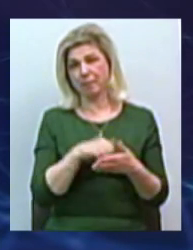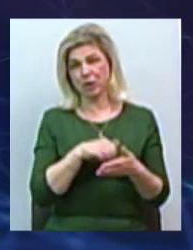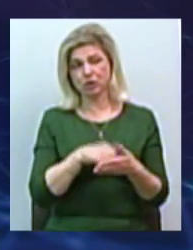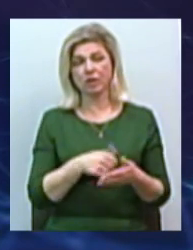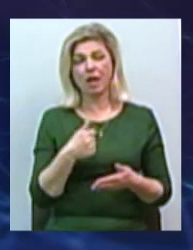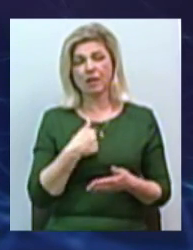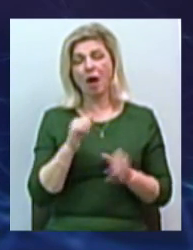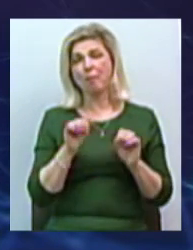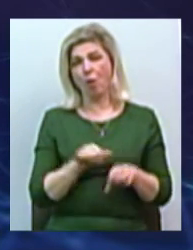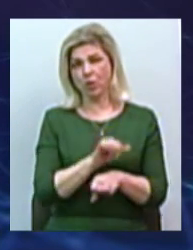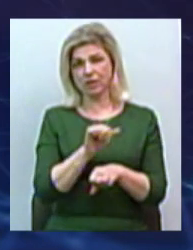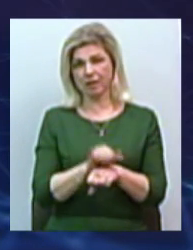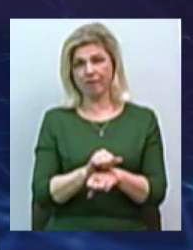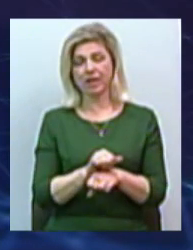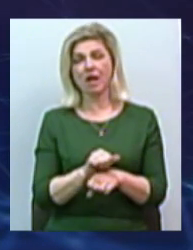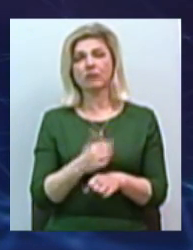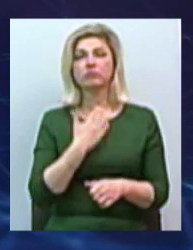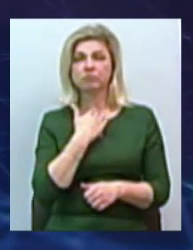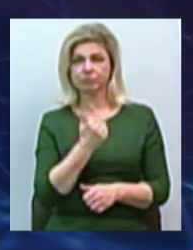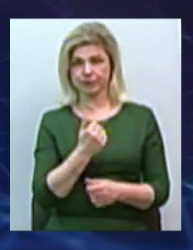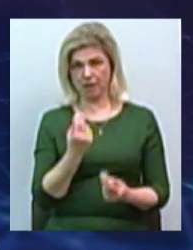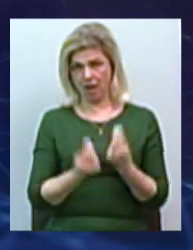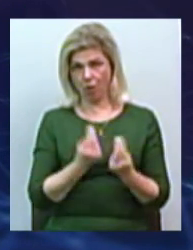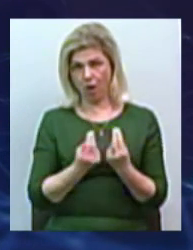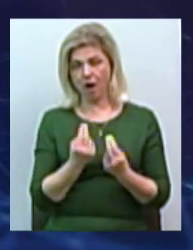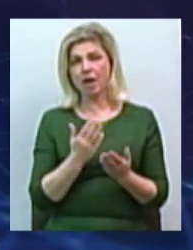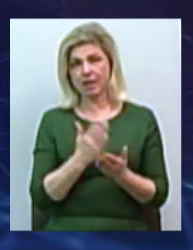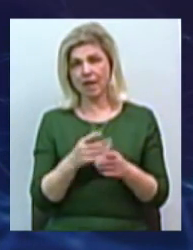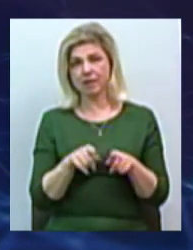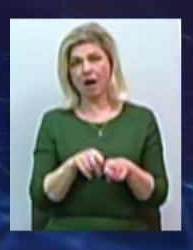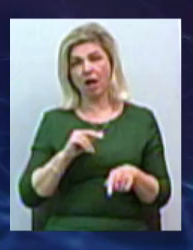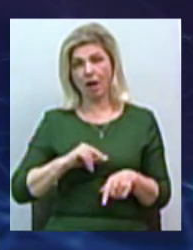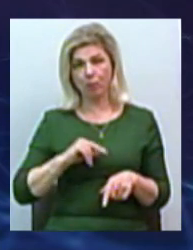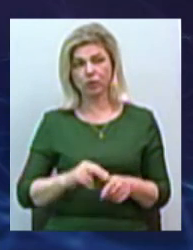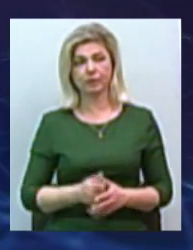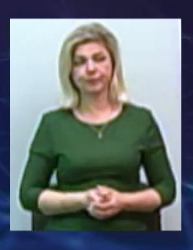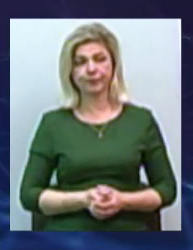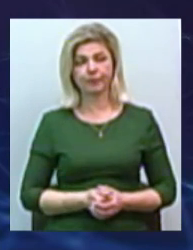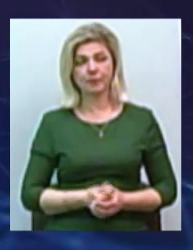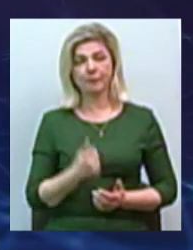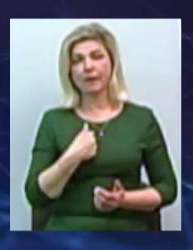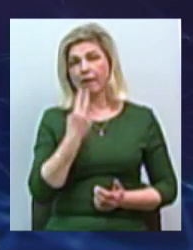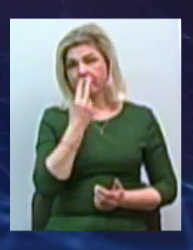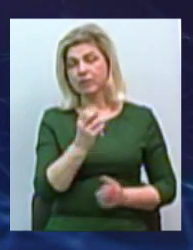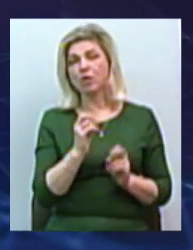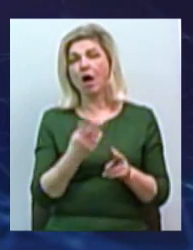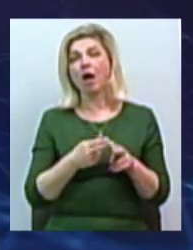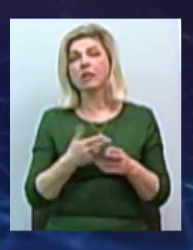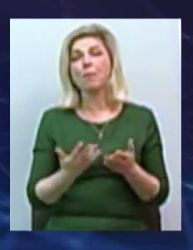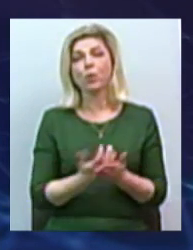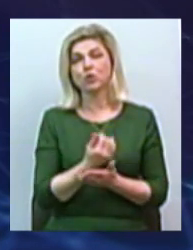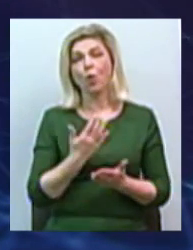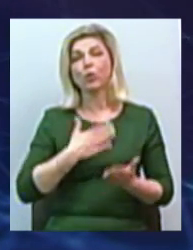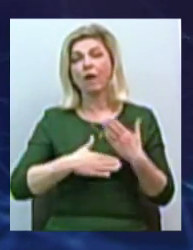азартний, я можу остановити азартного игрока. є теж така робота інтересна, але я вижу, як вони получають від цього удовольствия.